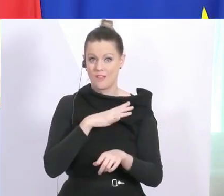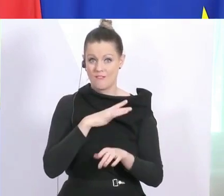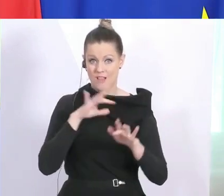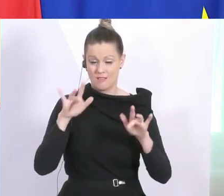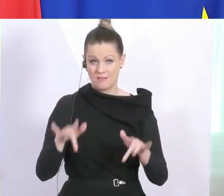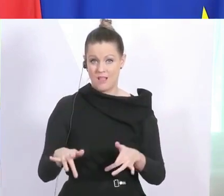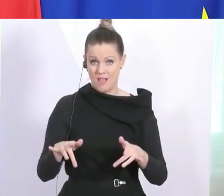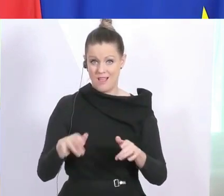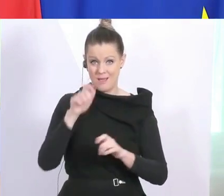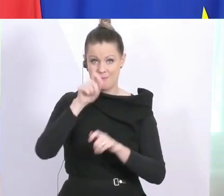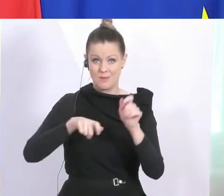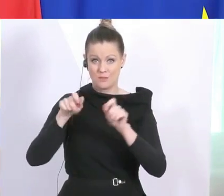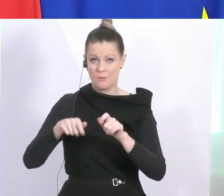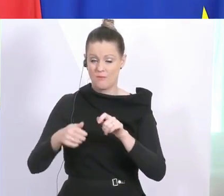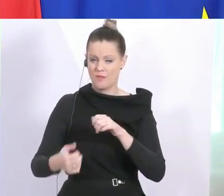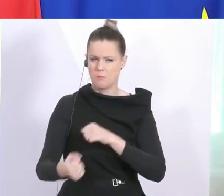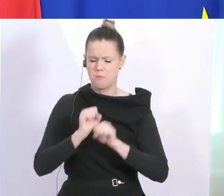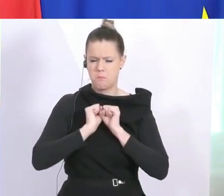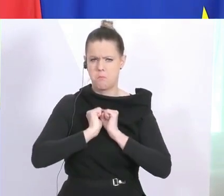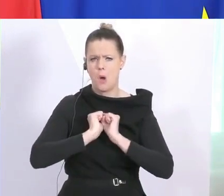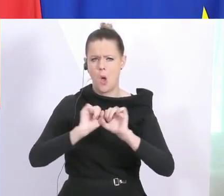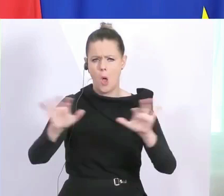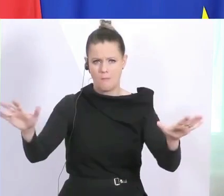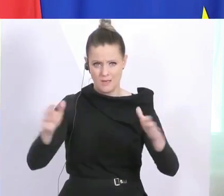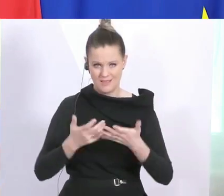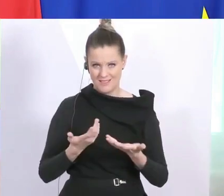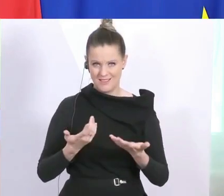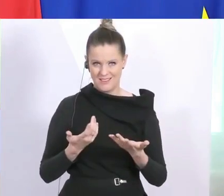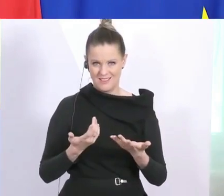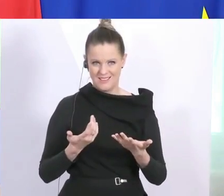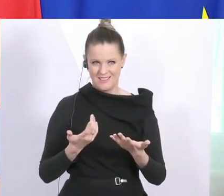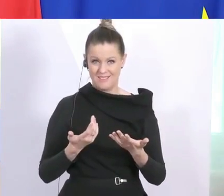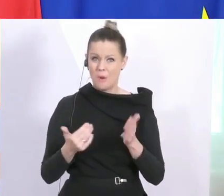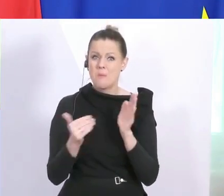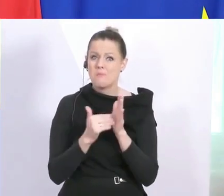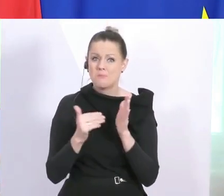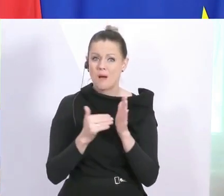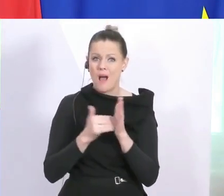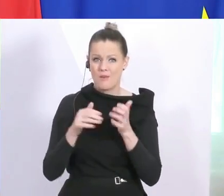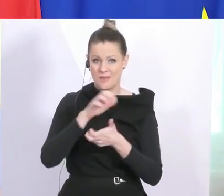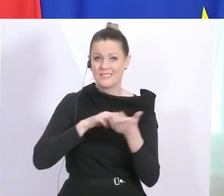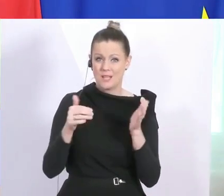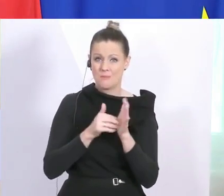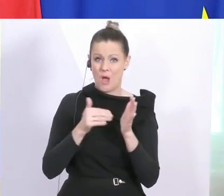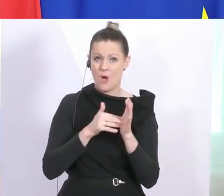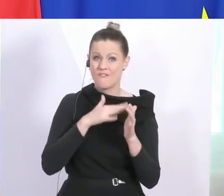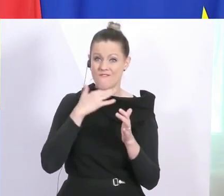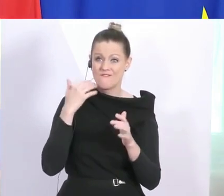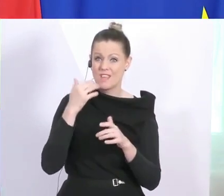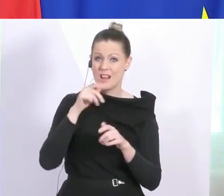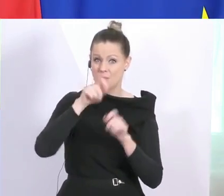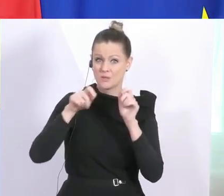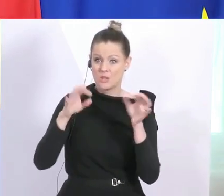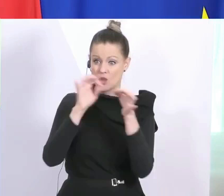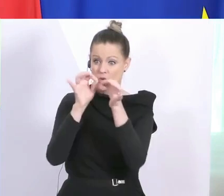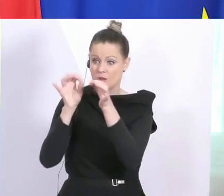diese Personen zu Superspreadern werden, also zu Personen, die, weil sie so gebraucht werden in der Krise, mit so vielen Menschen Kontakt haben, dass